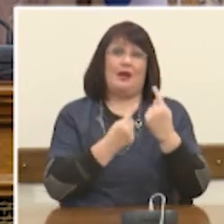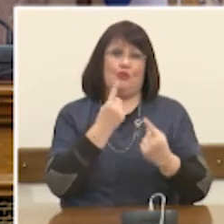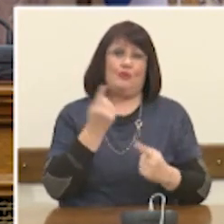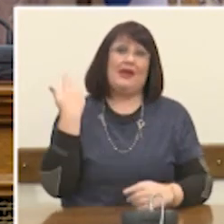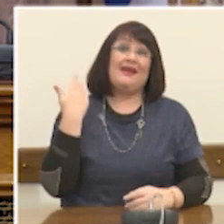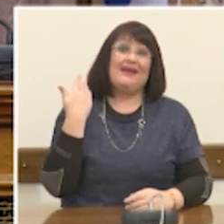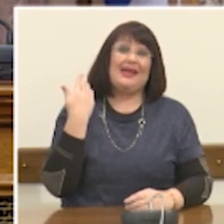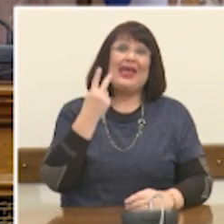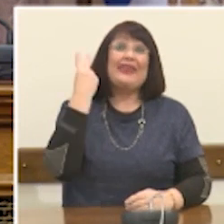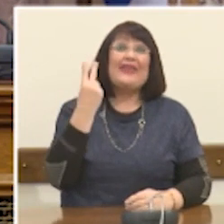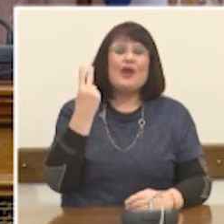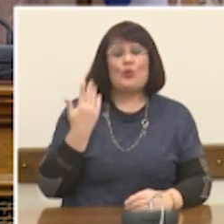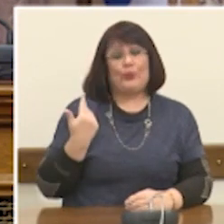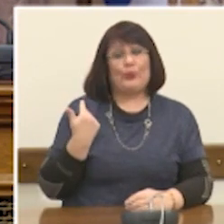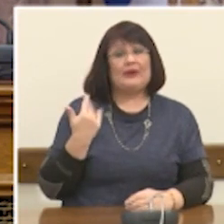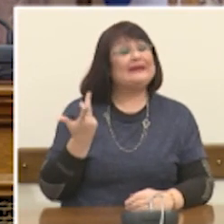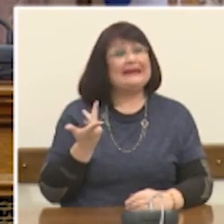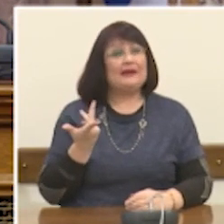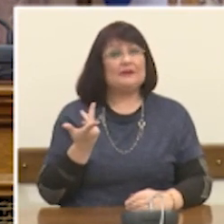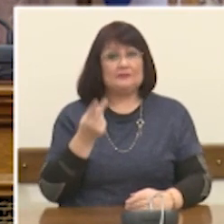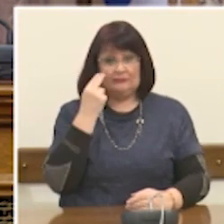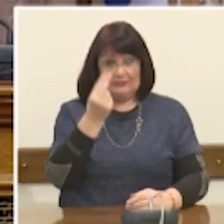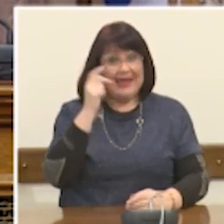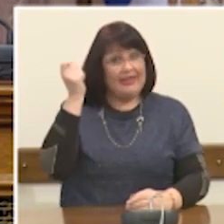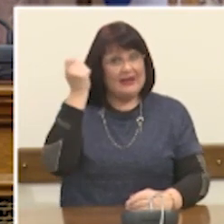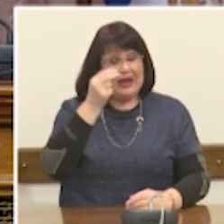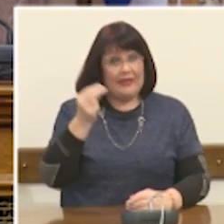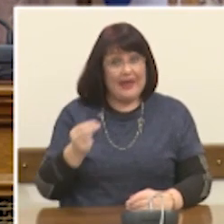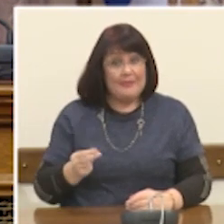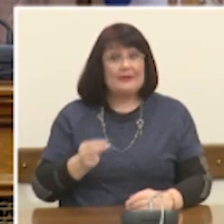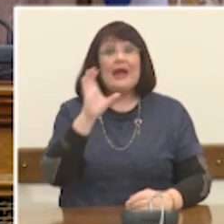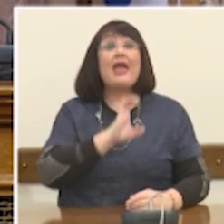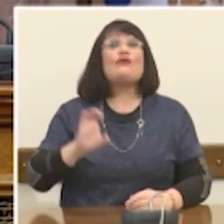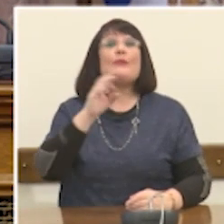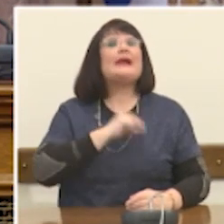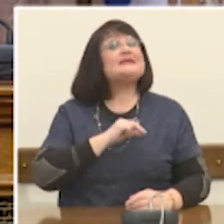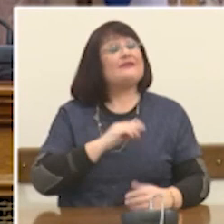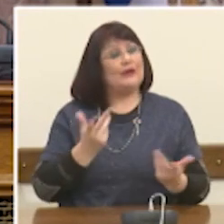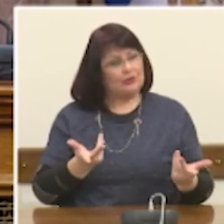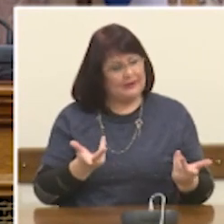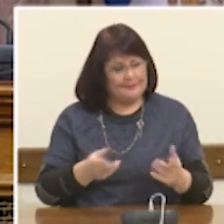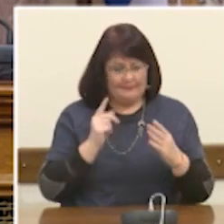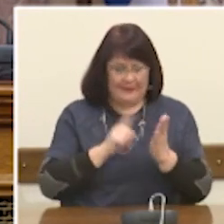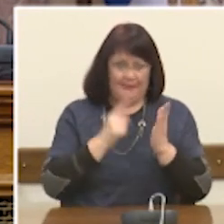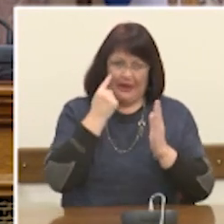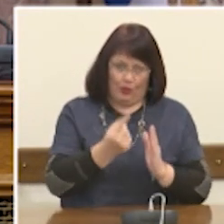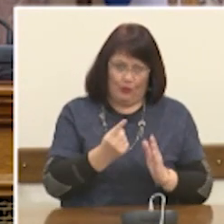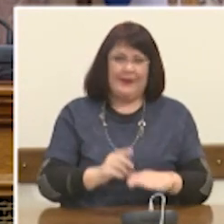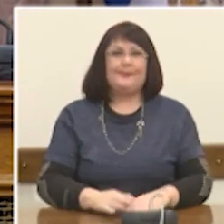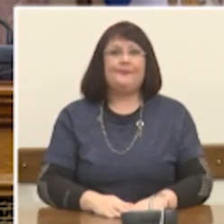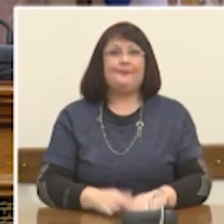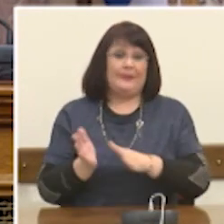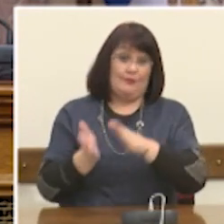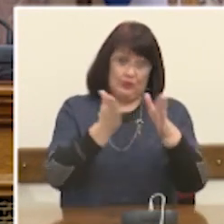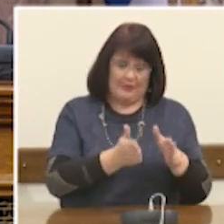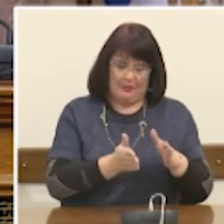παραμέτρους με το βλέμμα και στα εθνικά, αλλά και στα ευρωπαϊκά συμφέροντα. Γιατί από τη μία πλευρά,